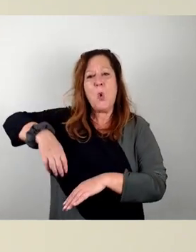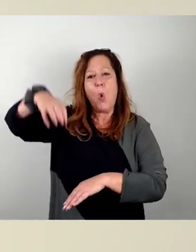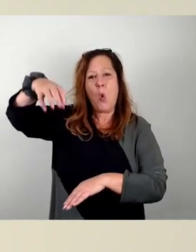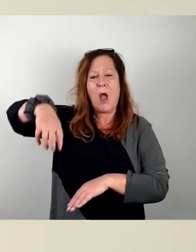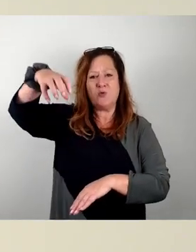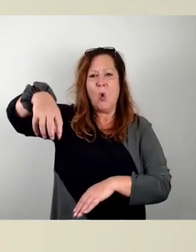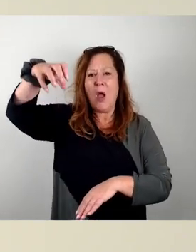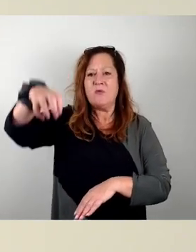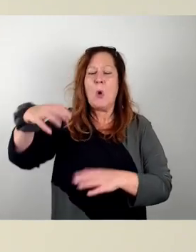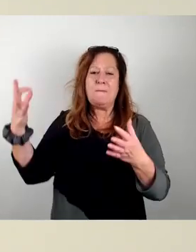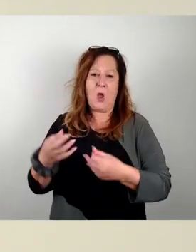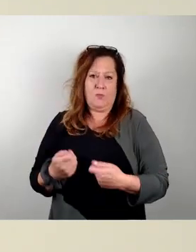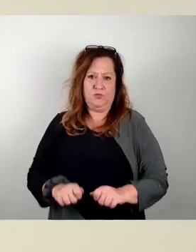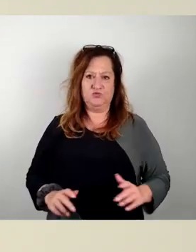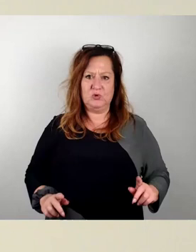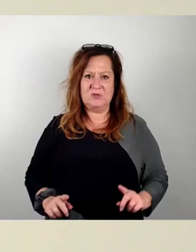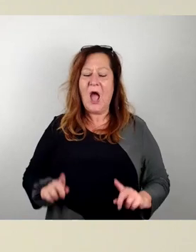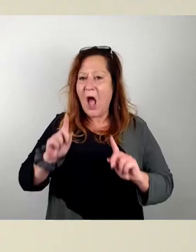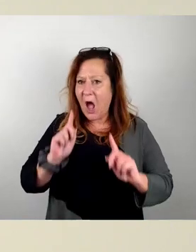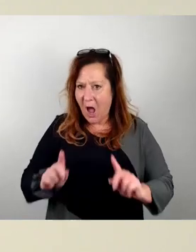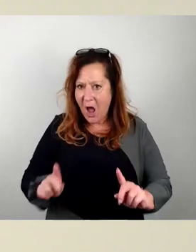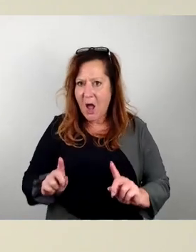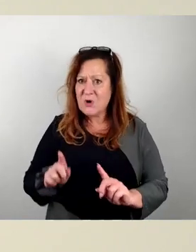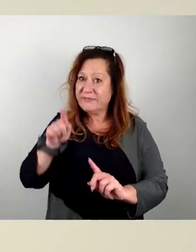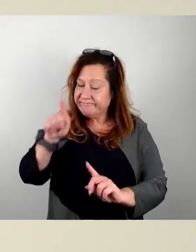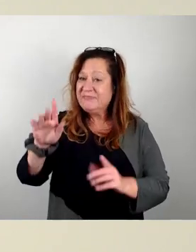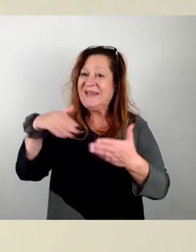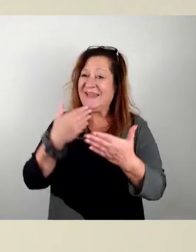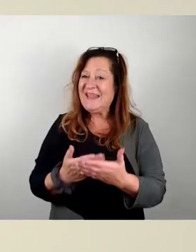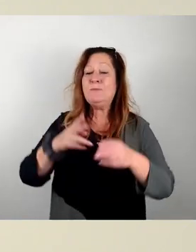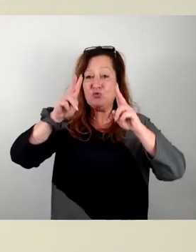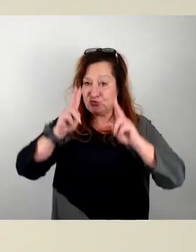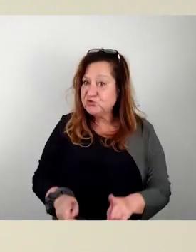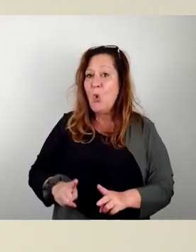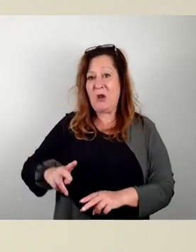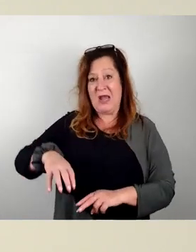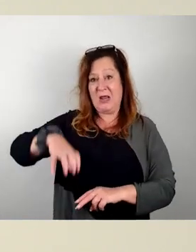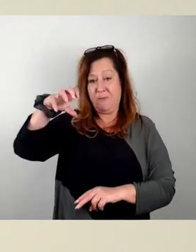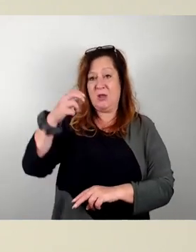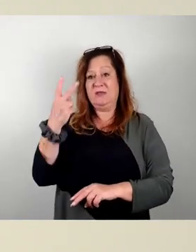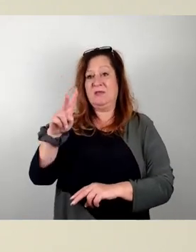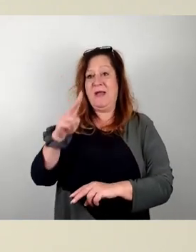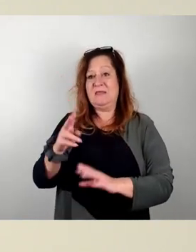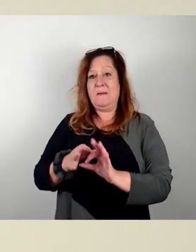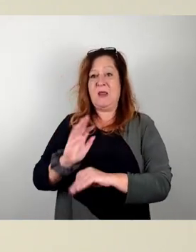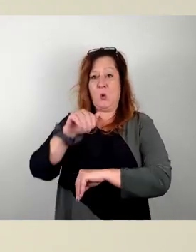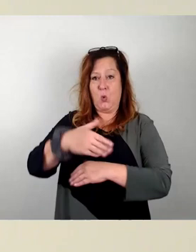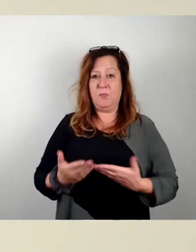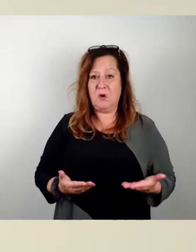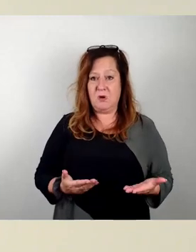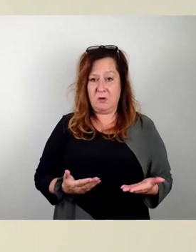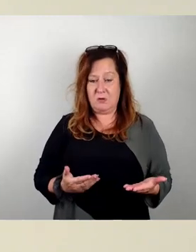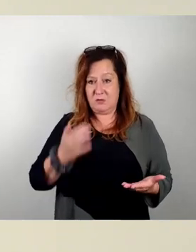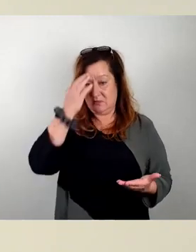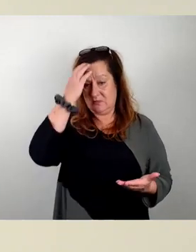Gleichwohl sind eben dort Gebäude, die höher als 22 Meter sind. Es ist auch nicht so, was gesagt wurde,